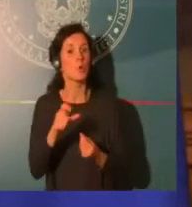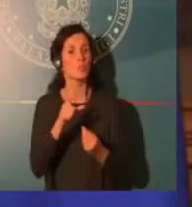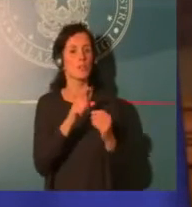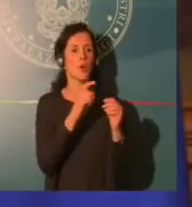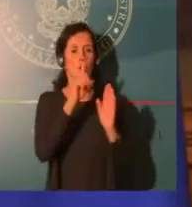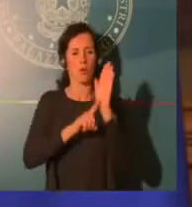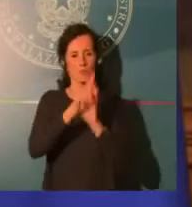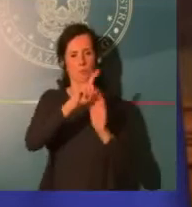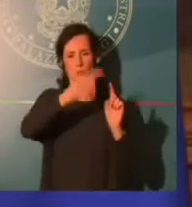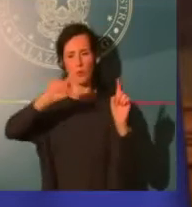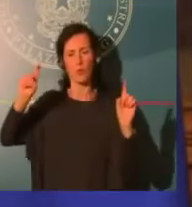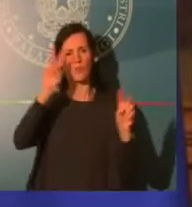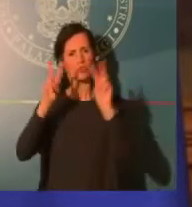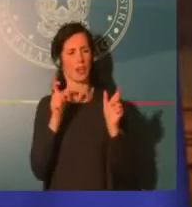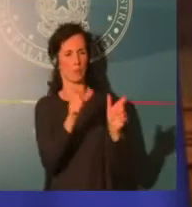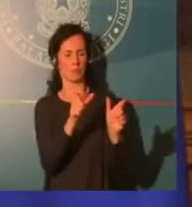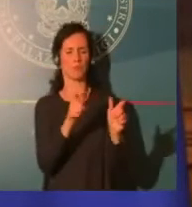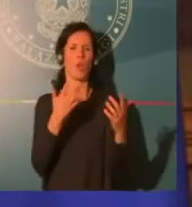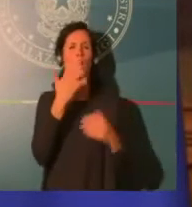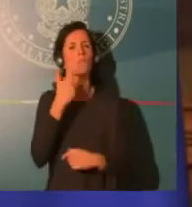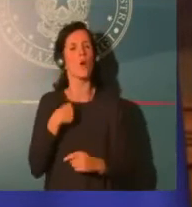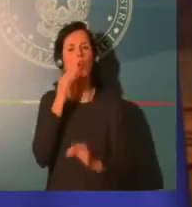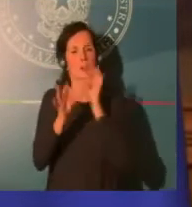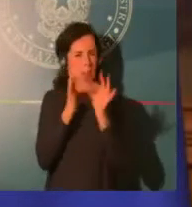coloro che ci seguono da casa.